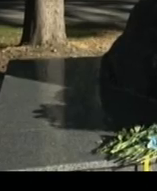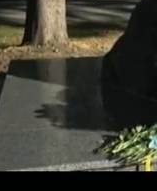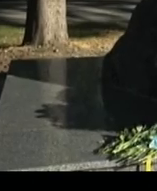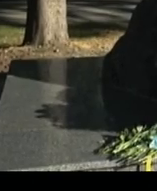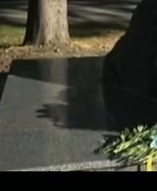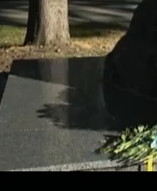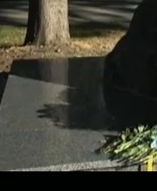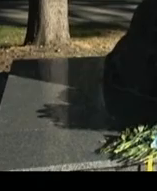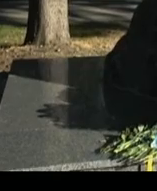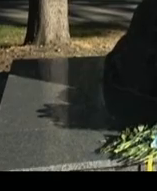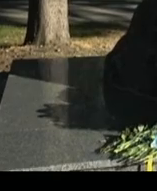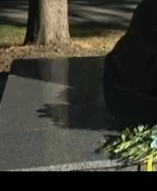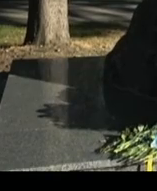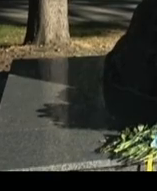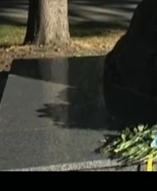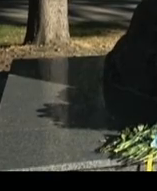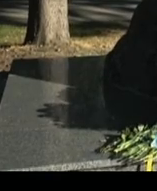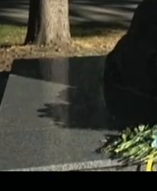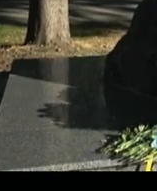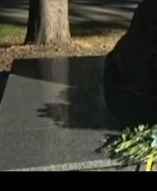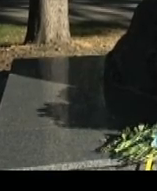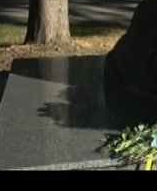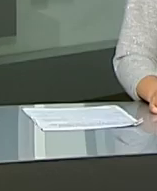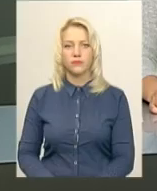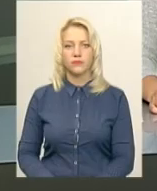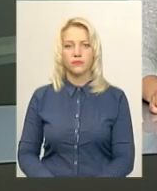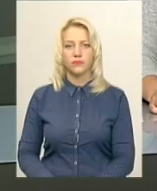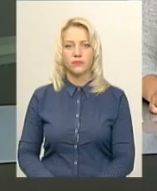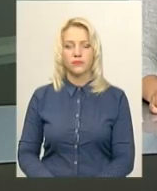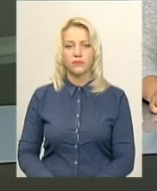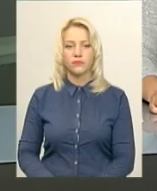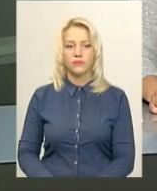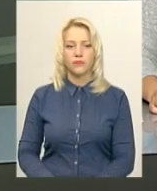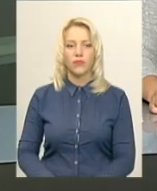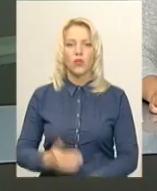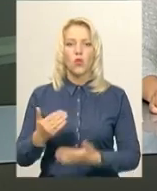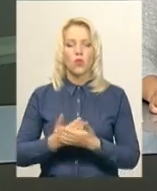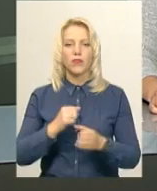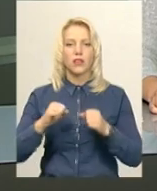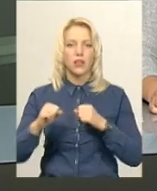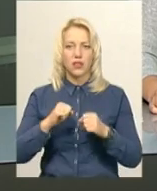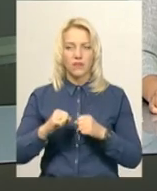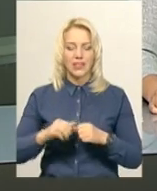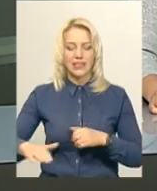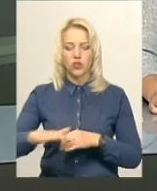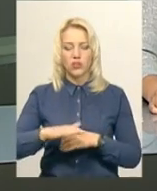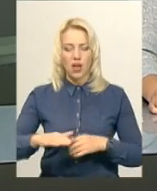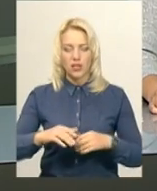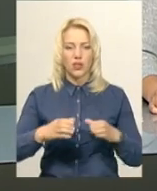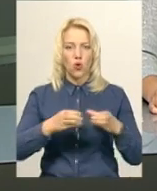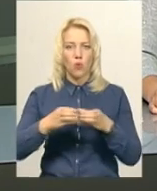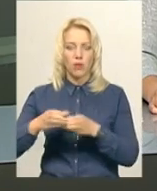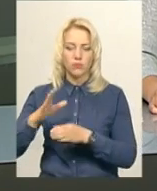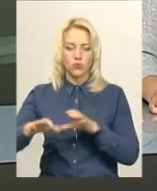Ірина Хижий, Володимир Паламар, Новини, Поділля, Центр. Нових керівників територіальних громад обиратимуть у